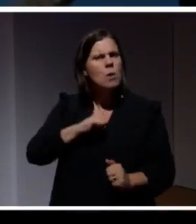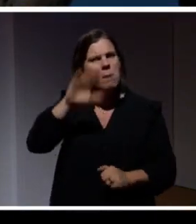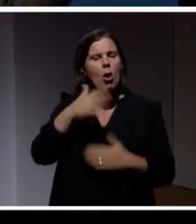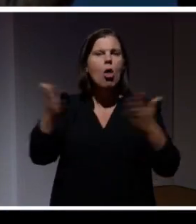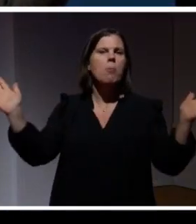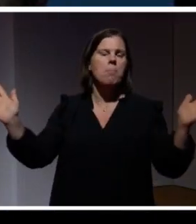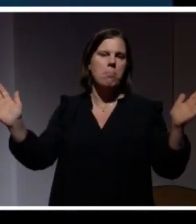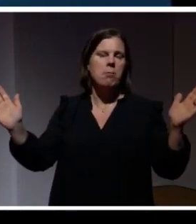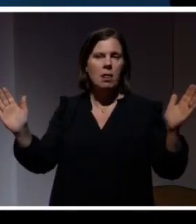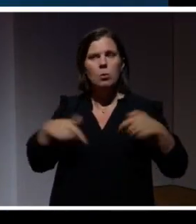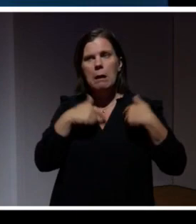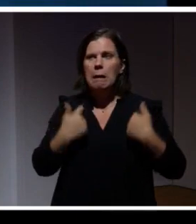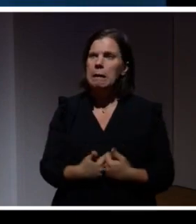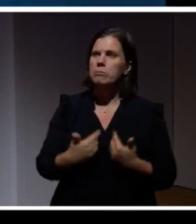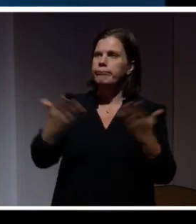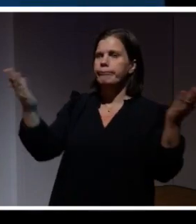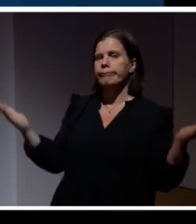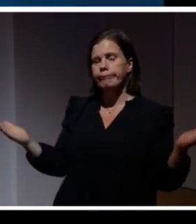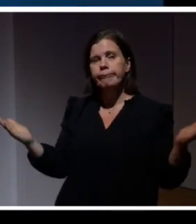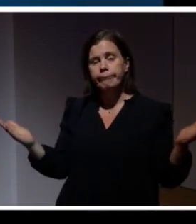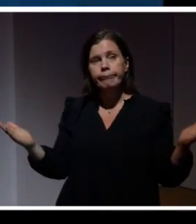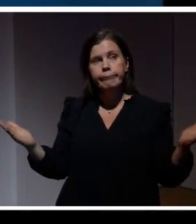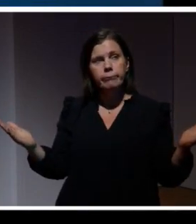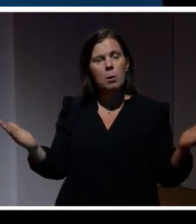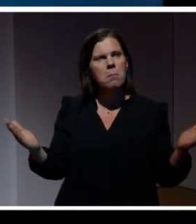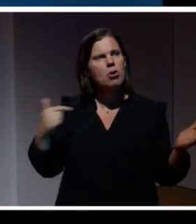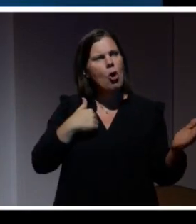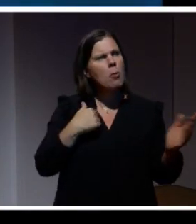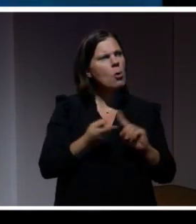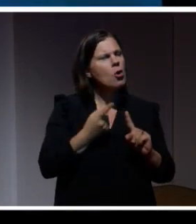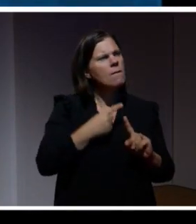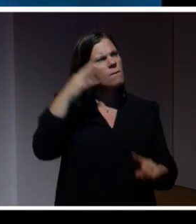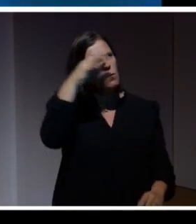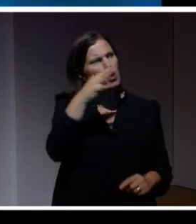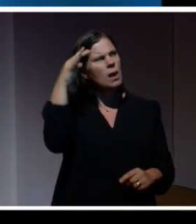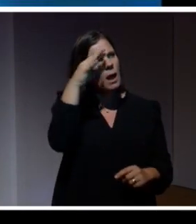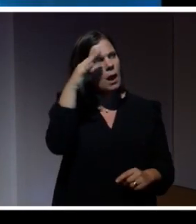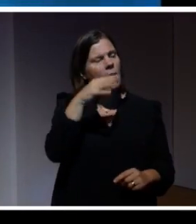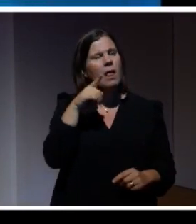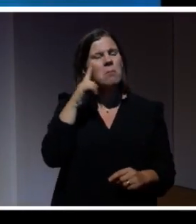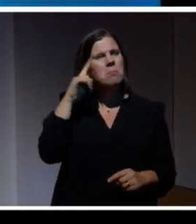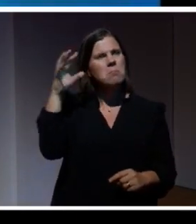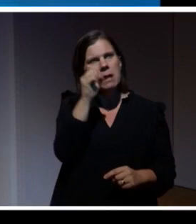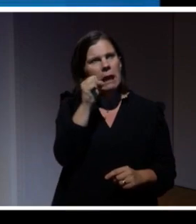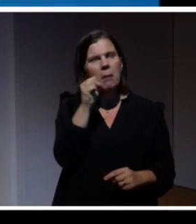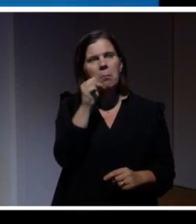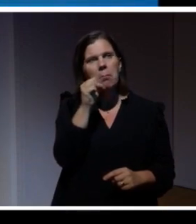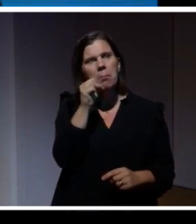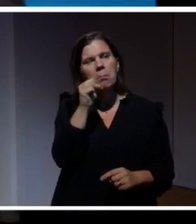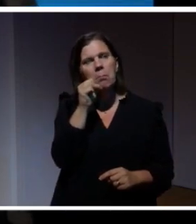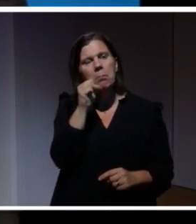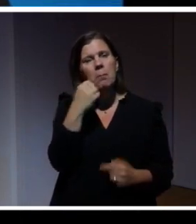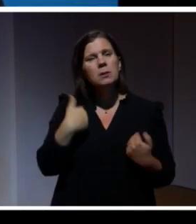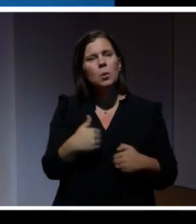öppen och hjärtlig på det här viset. Och det där har fått mig att fundera i att det här är ju ett begrepp som faktiskt inte bara